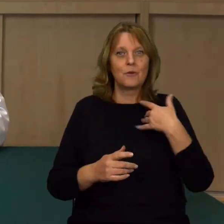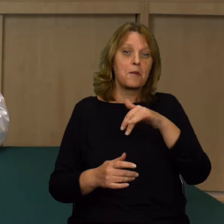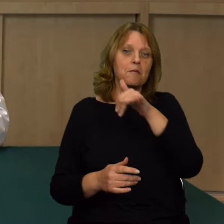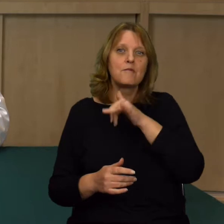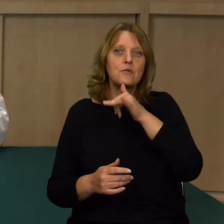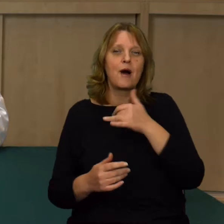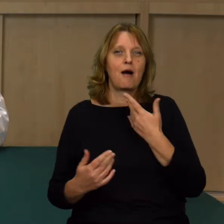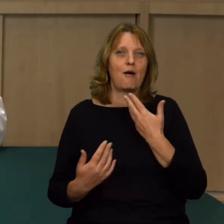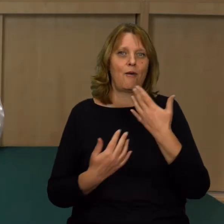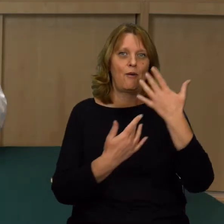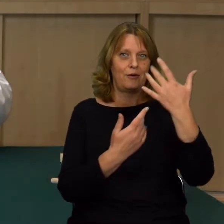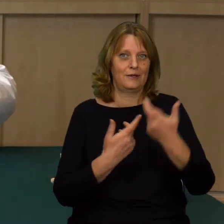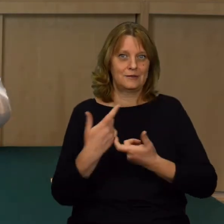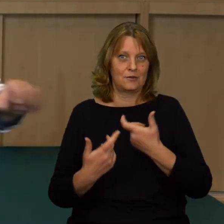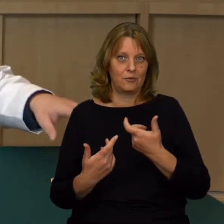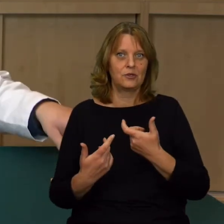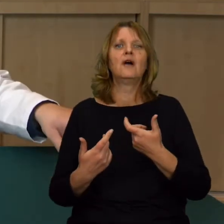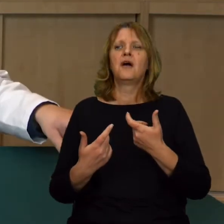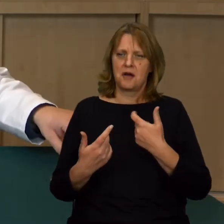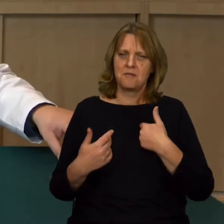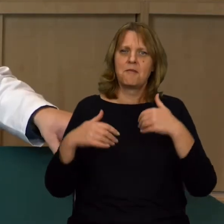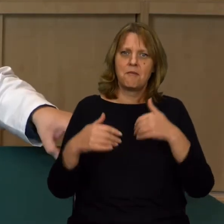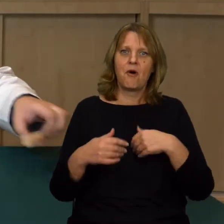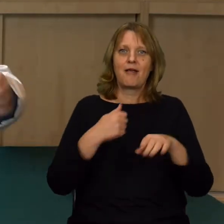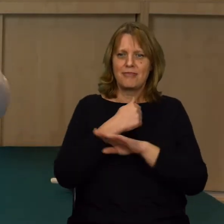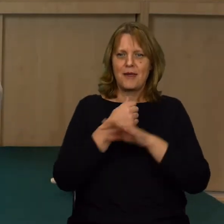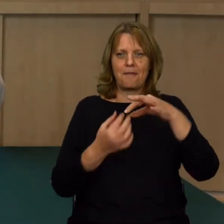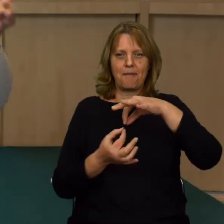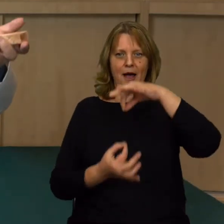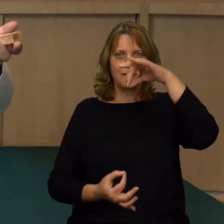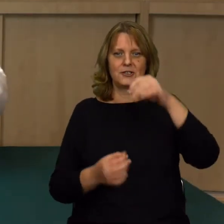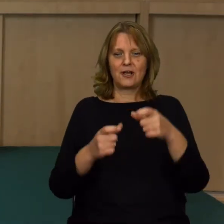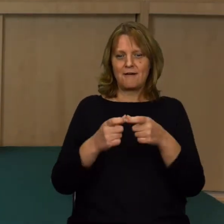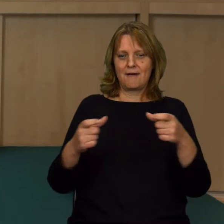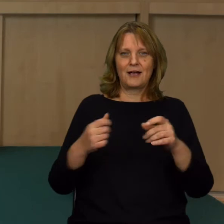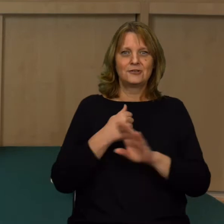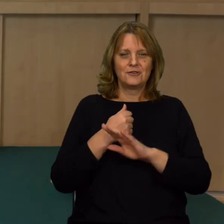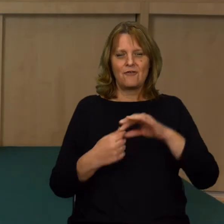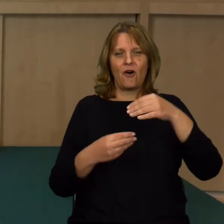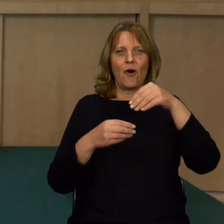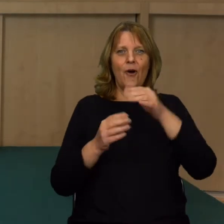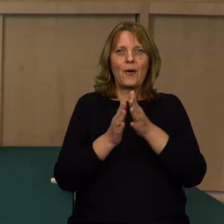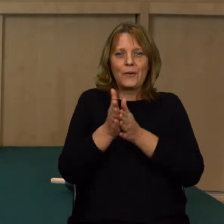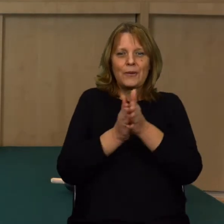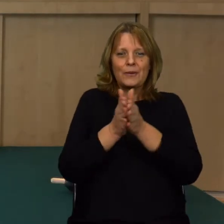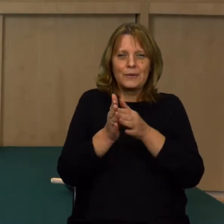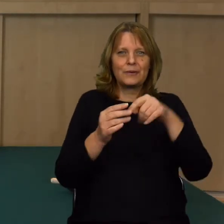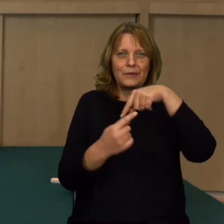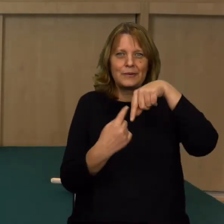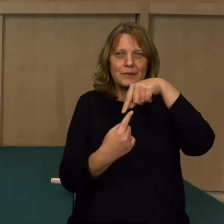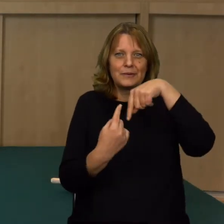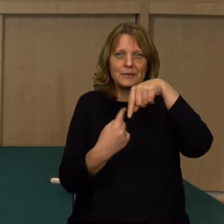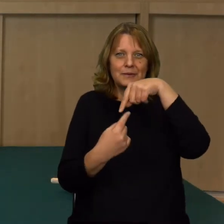rozpalić ogień. I oczywiście mógłbym wziąć patyczek i wziąć drewięko i poruszać tym patyczkiem o